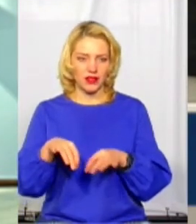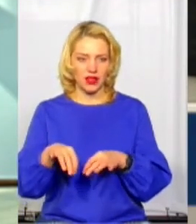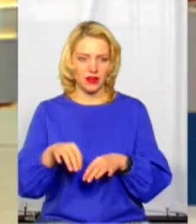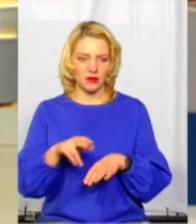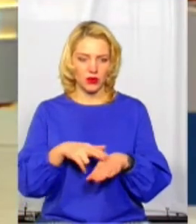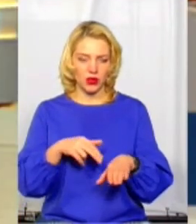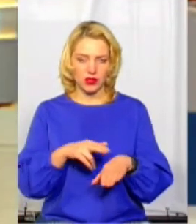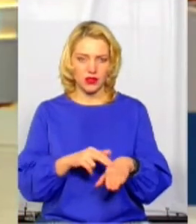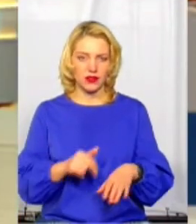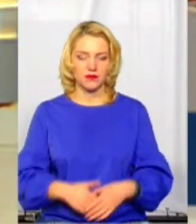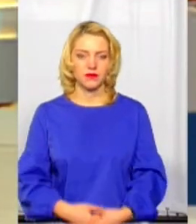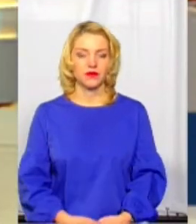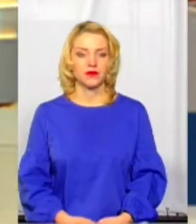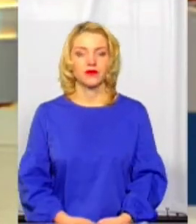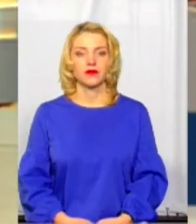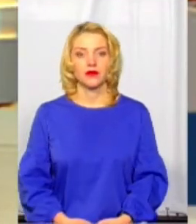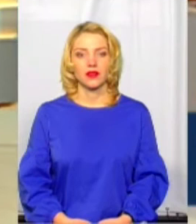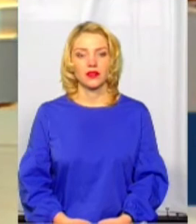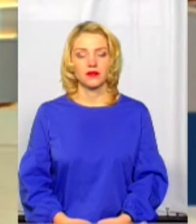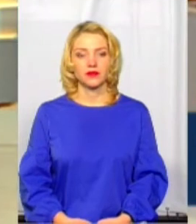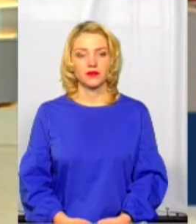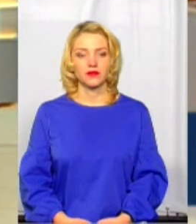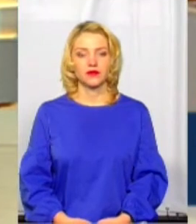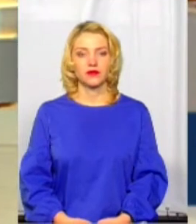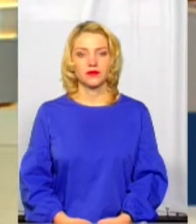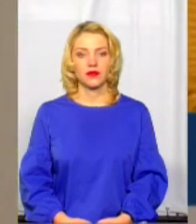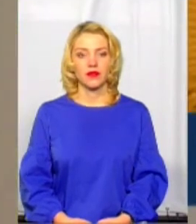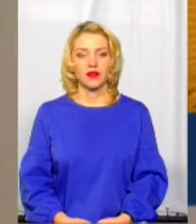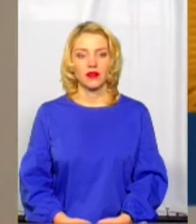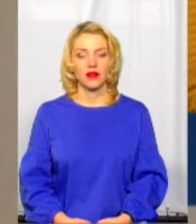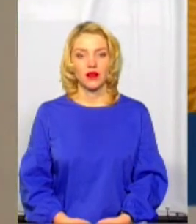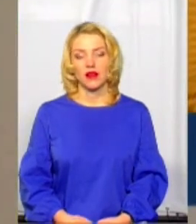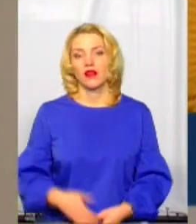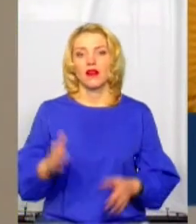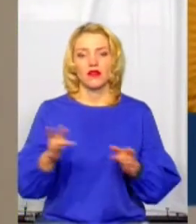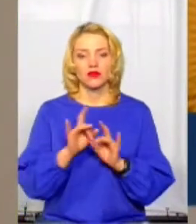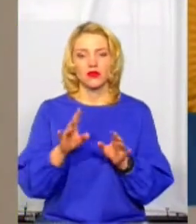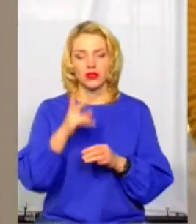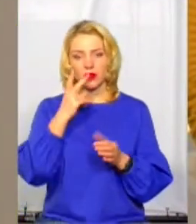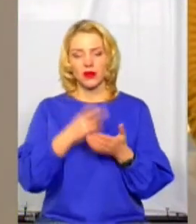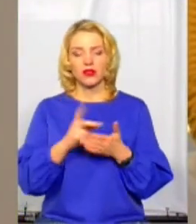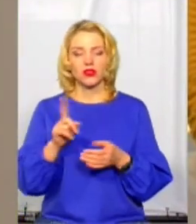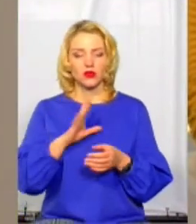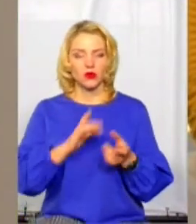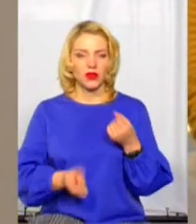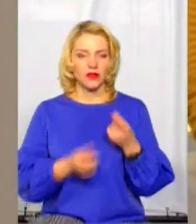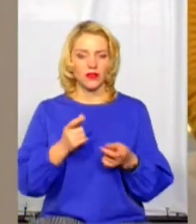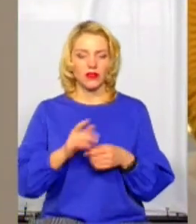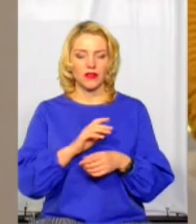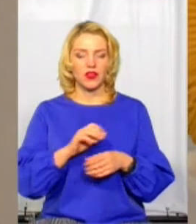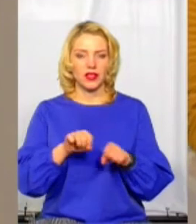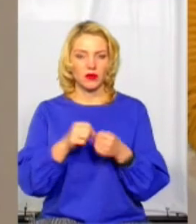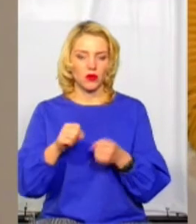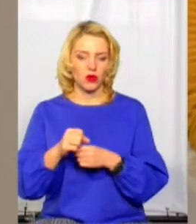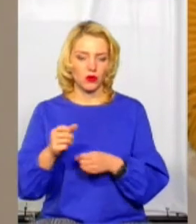служби. Доброго вечора. Доброго вечора. Пане Дмитре, от сюжет я бачила, що були виявлені несправні вогнегасники, цей